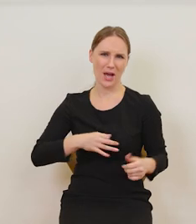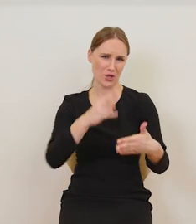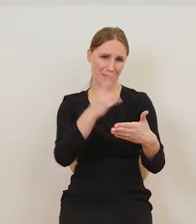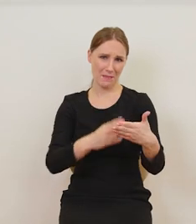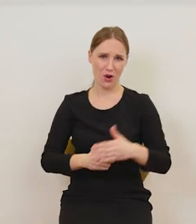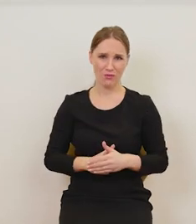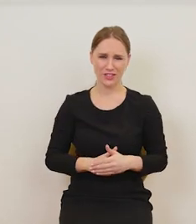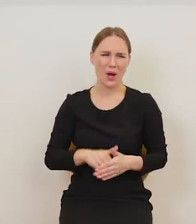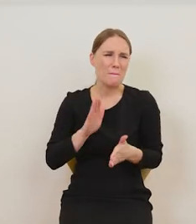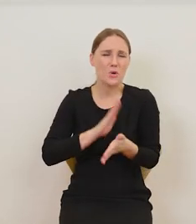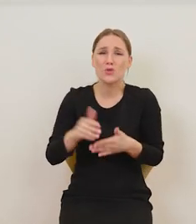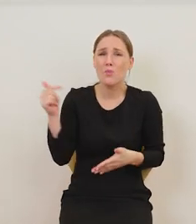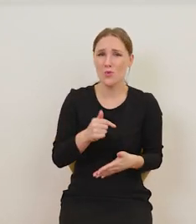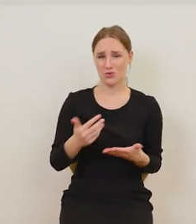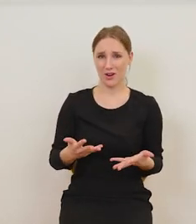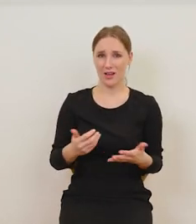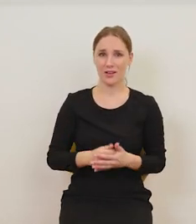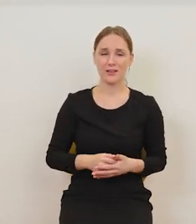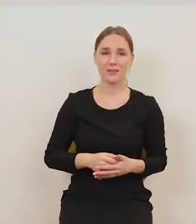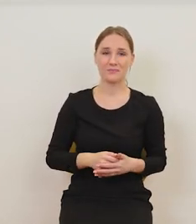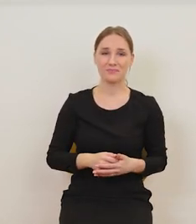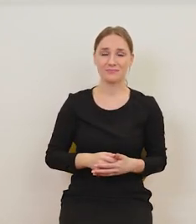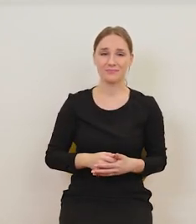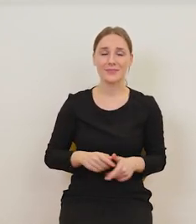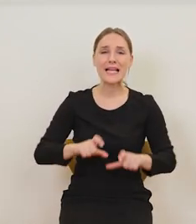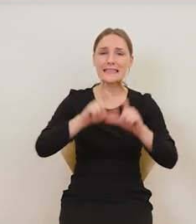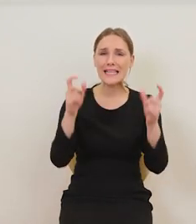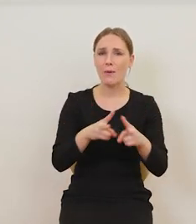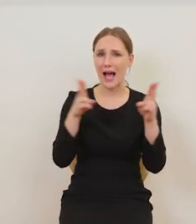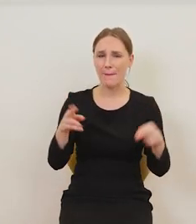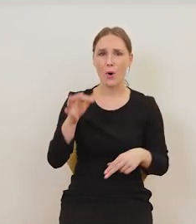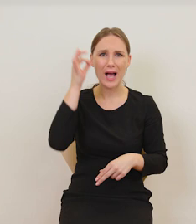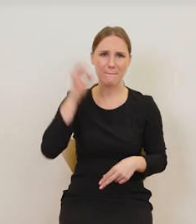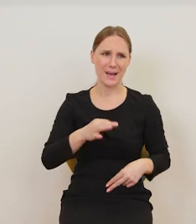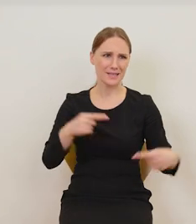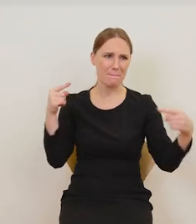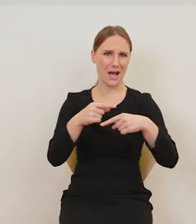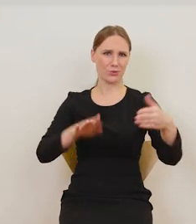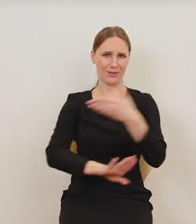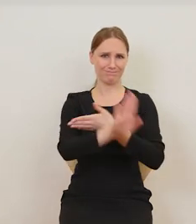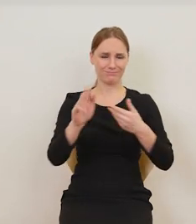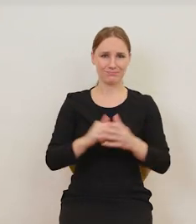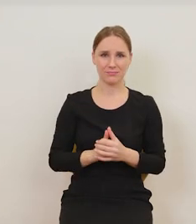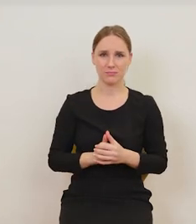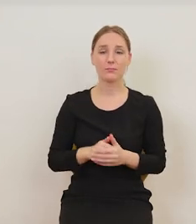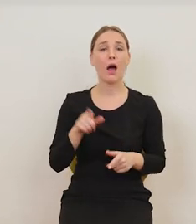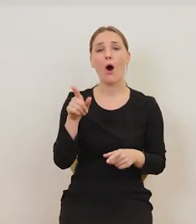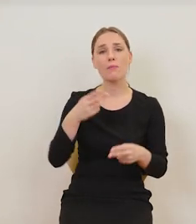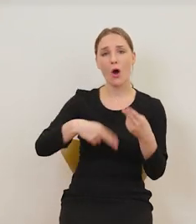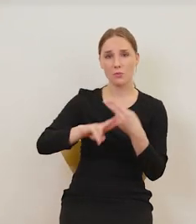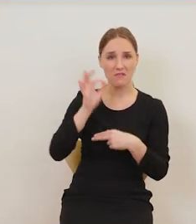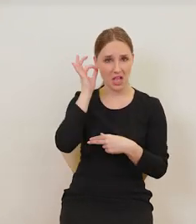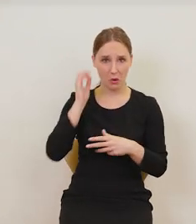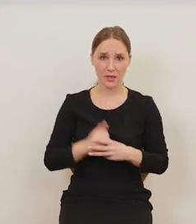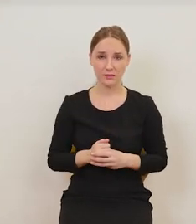namalować. Po prostu muszę. Jest pani uosobieniem całej epoki. A ona mu na to